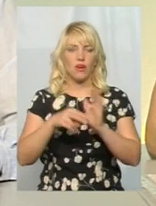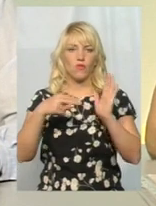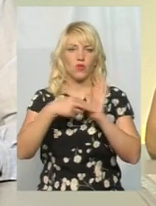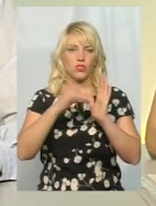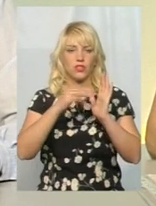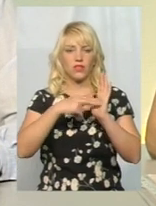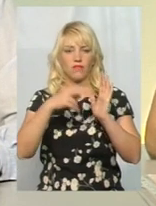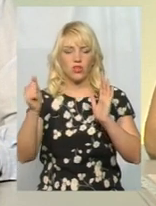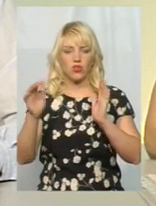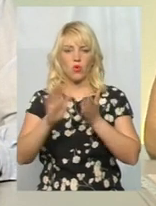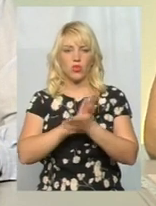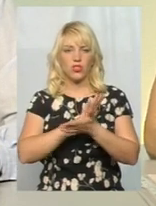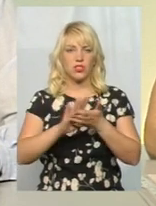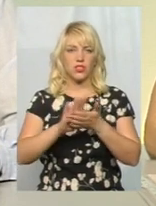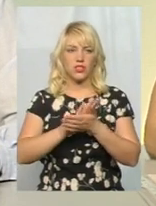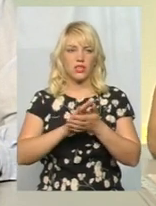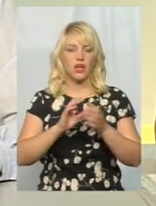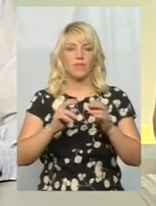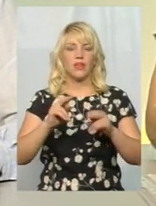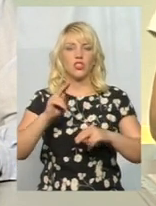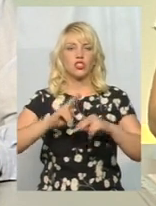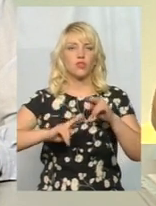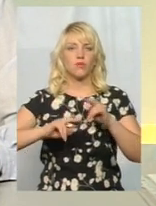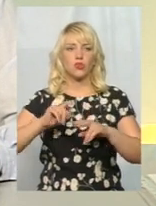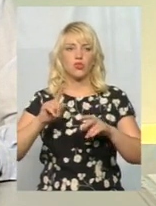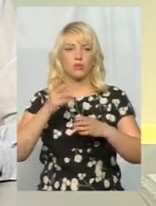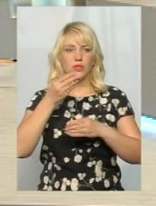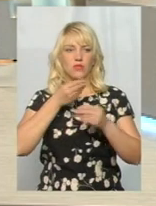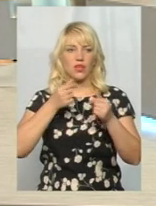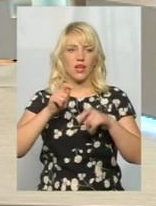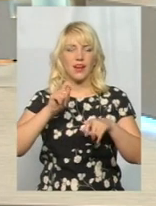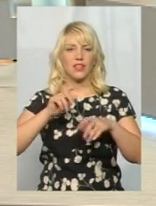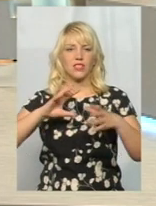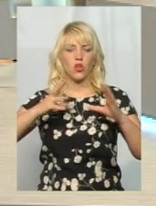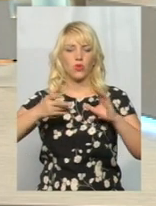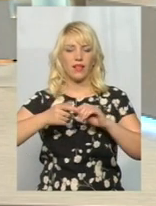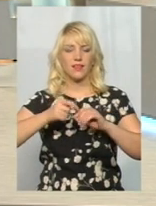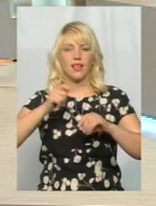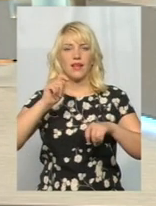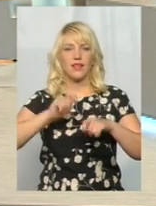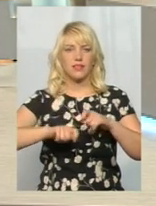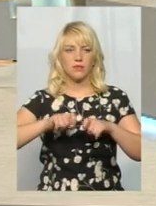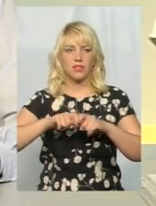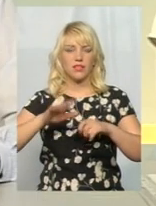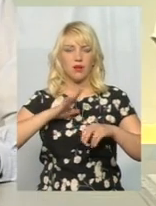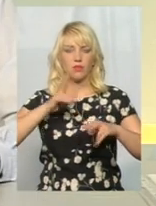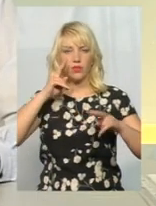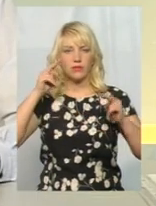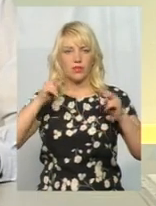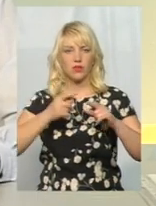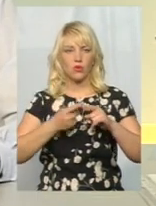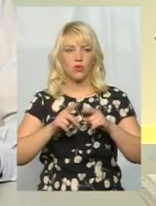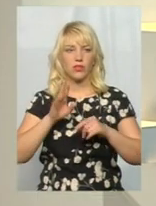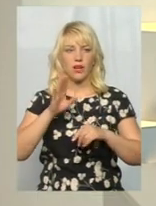споруди, аби сфальшувати результати експертизи, це є виключно неправда. Я стала безпосередньо очевидцем того, як